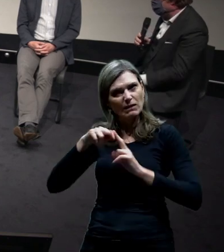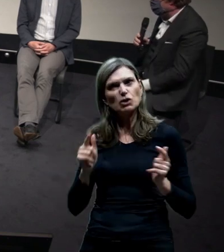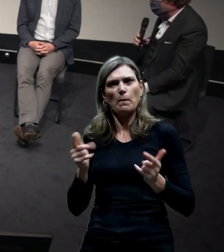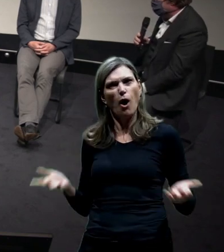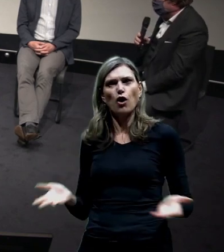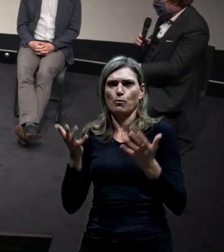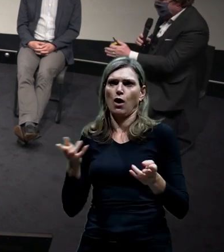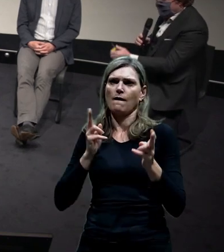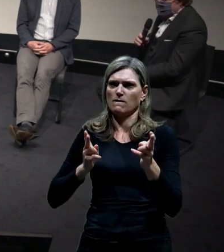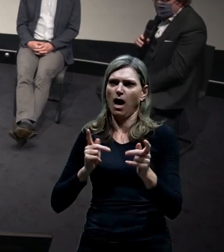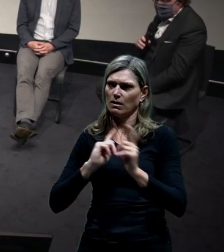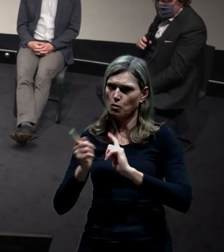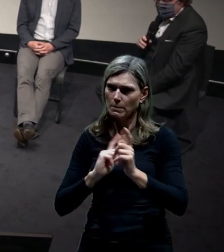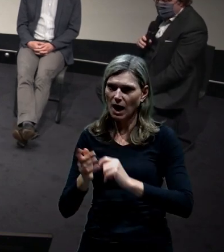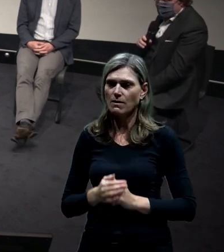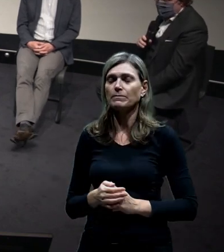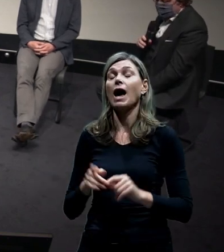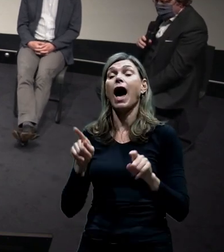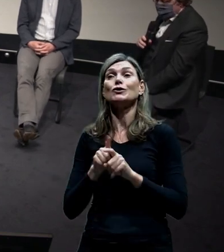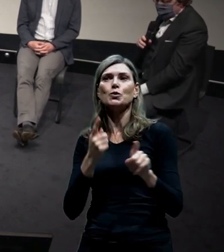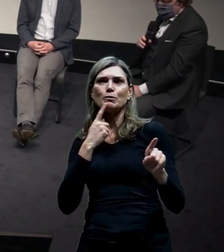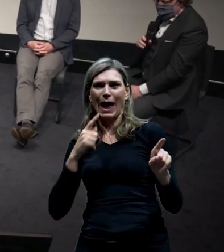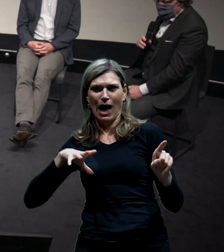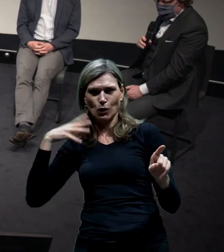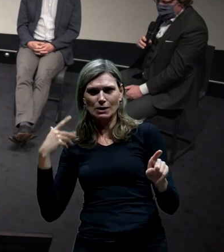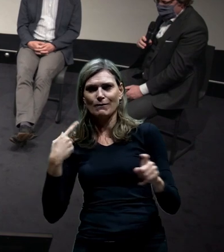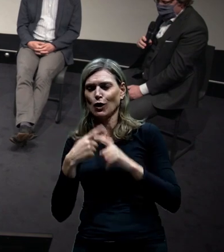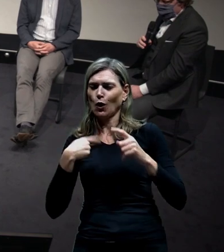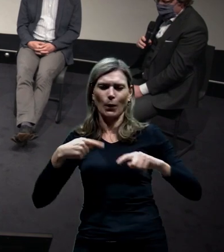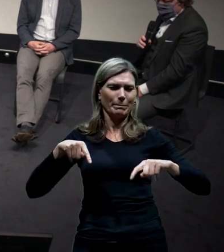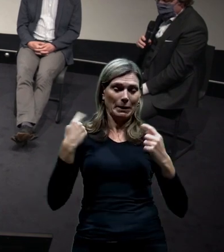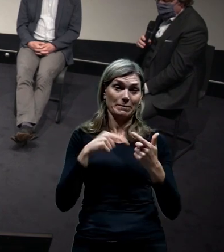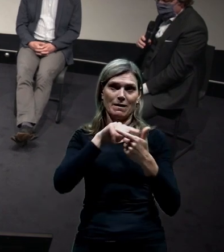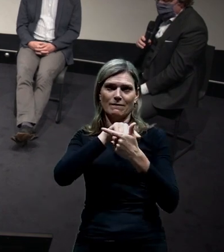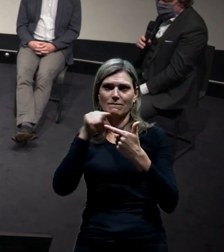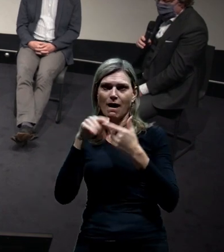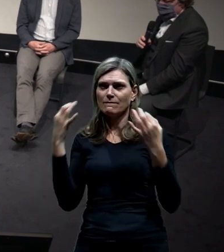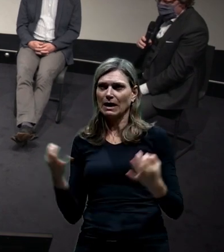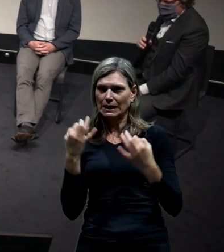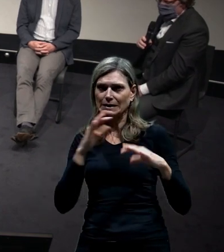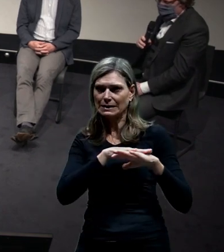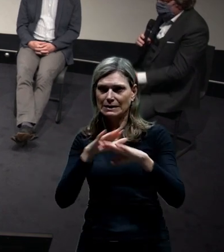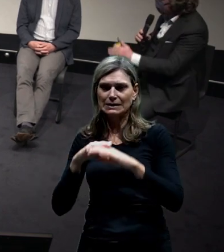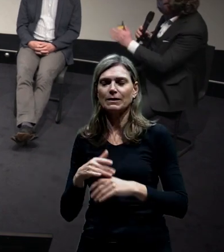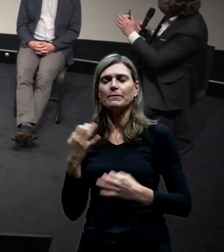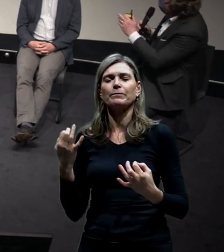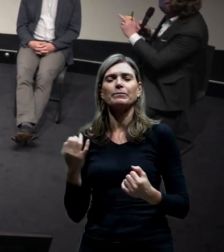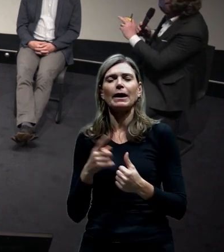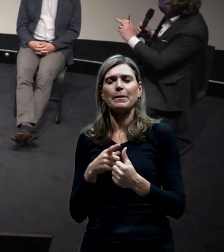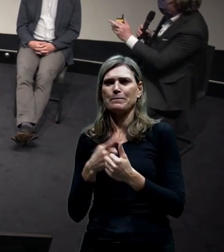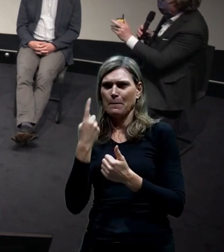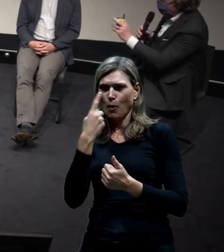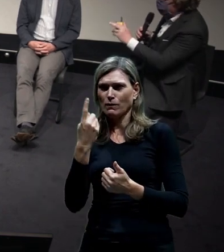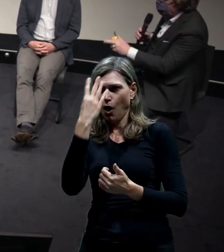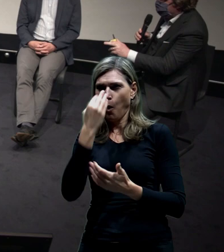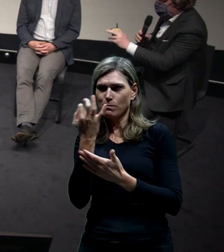oponentůru. K tomu, co říká Jarda, chtěl bych upozornit na dvě takový věci. První, když se podíváte na ten výkres,